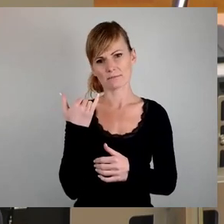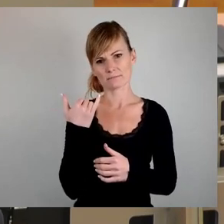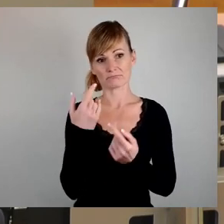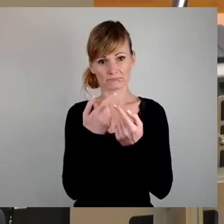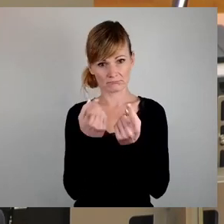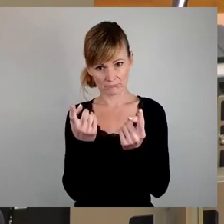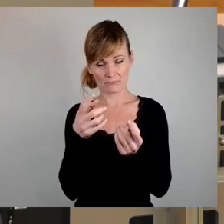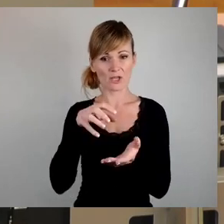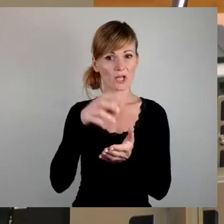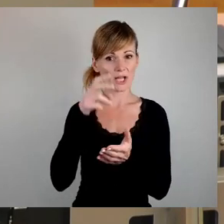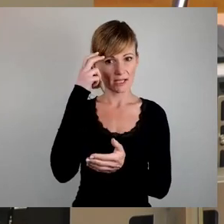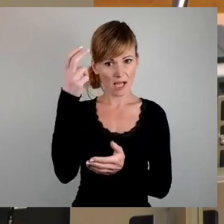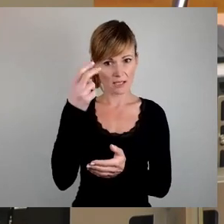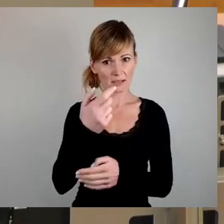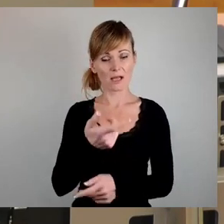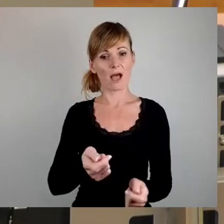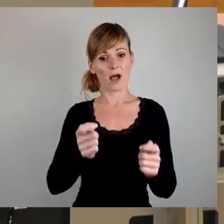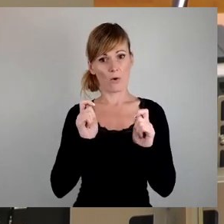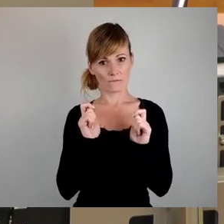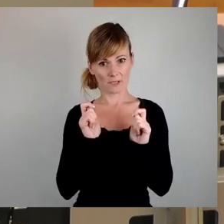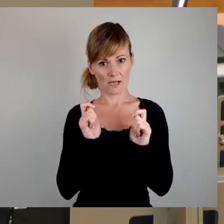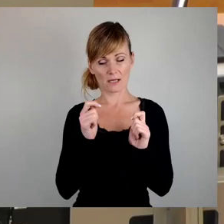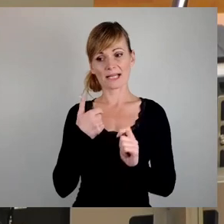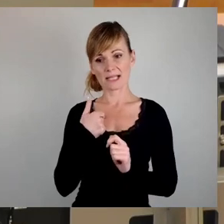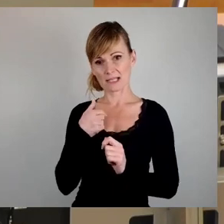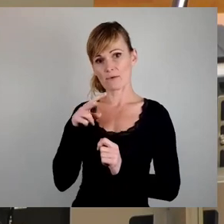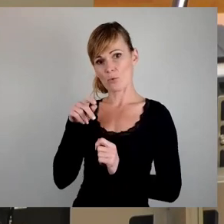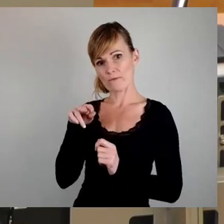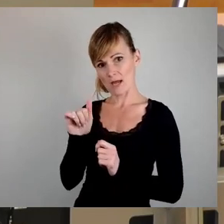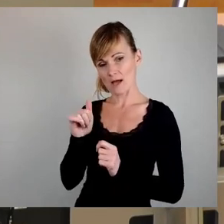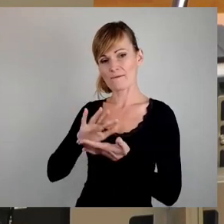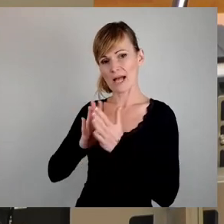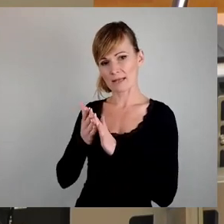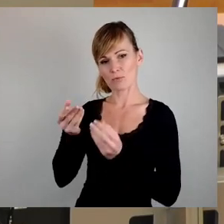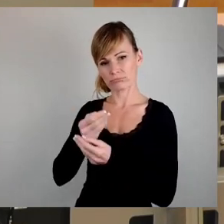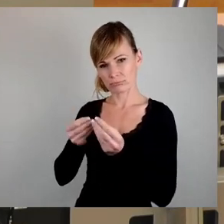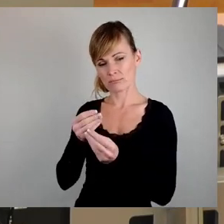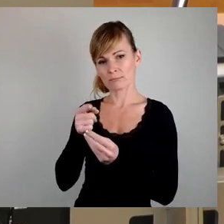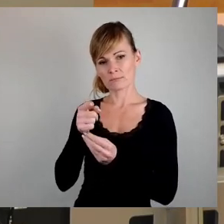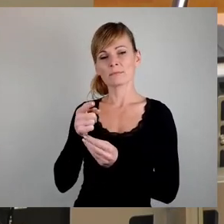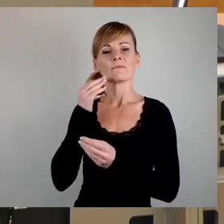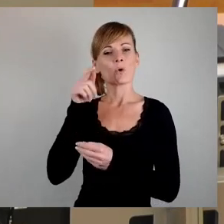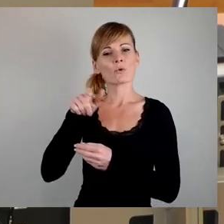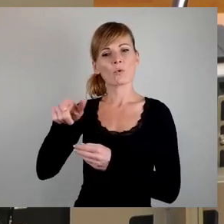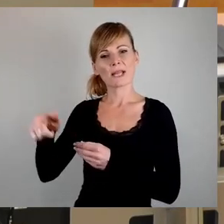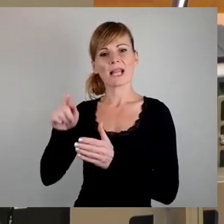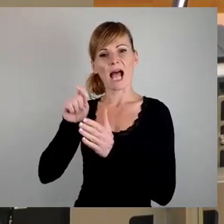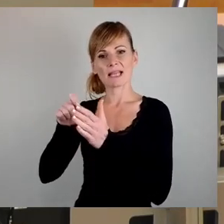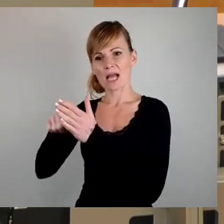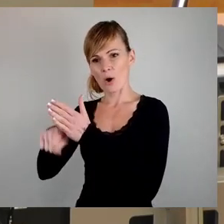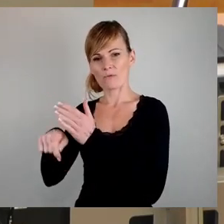mich beauftragt, Verhandlungen mit der Vonovia über den Ankauf von bis zu 3.000 Wohnungen aufzunehmen.